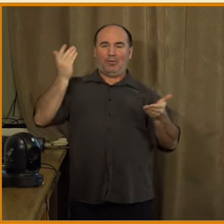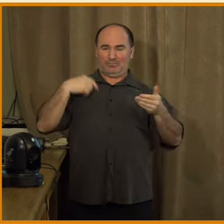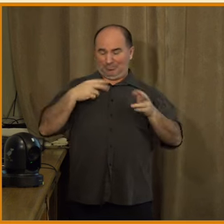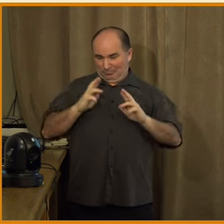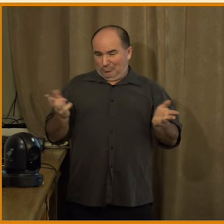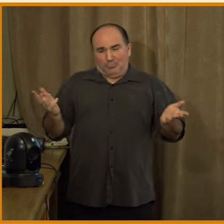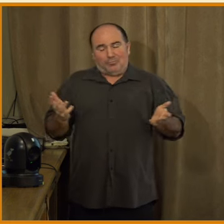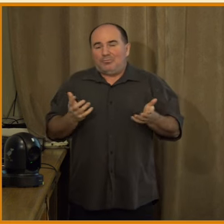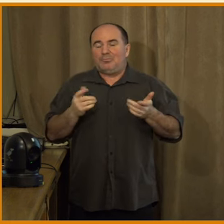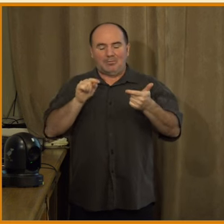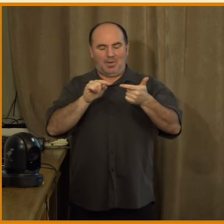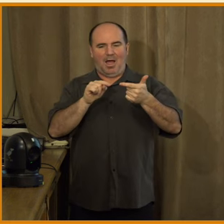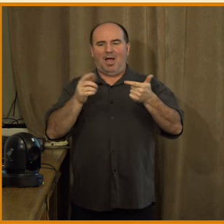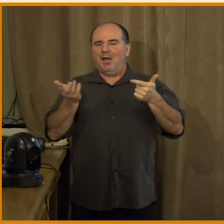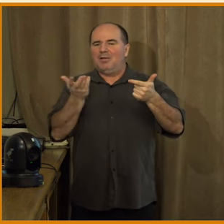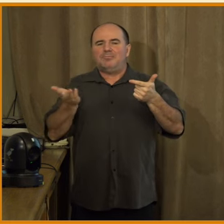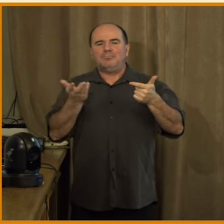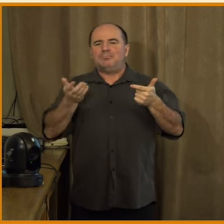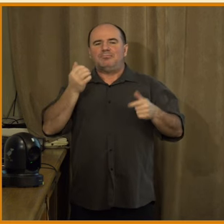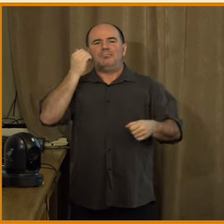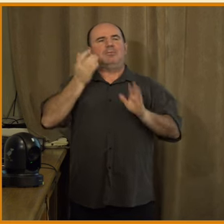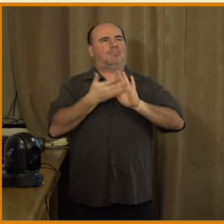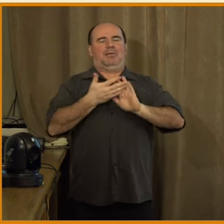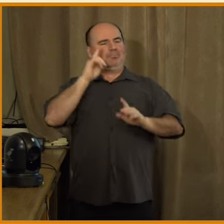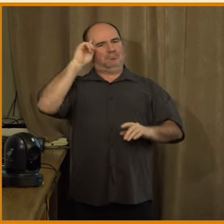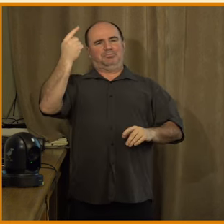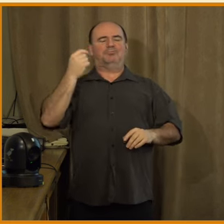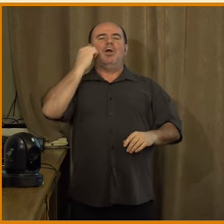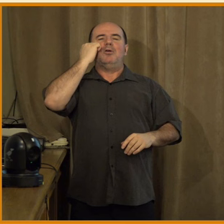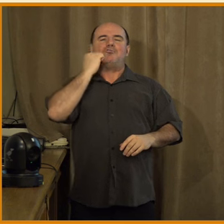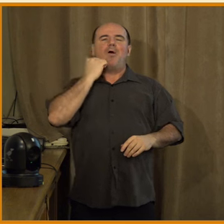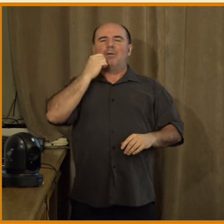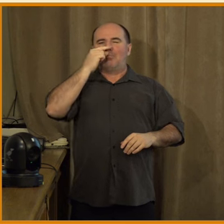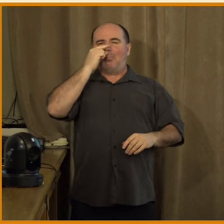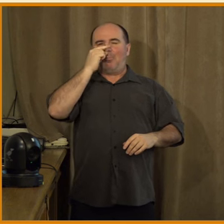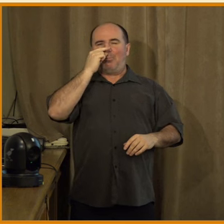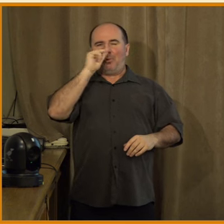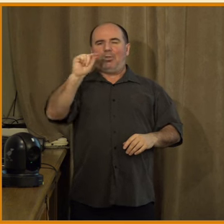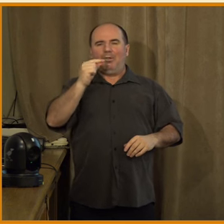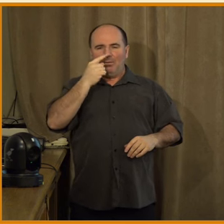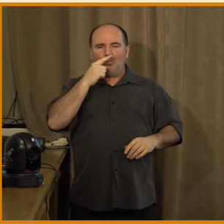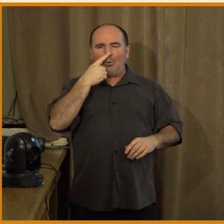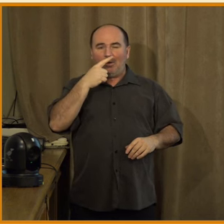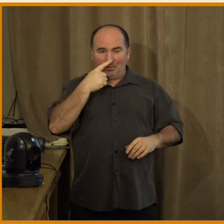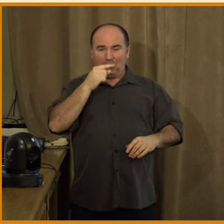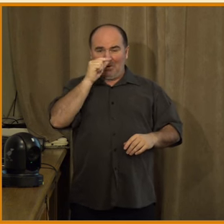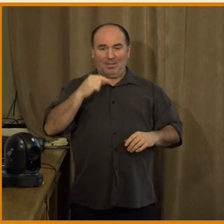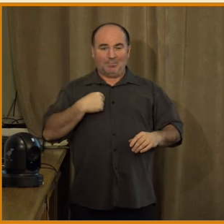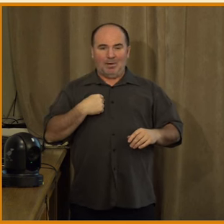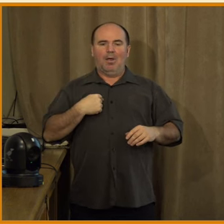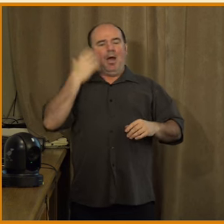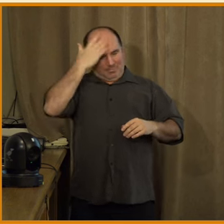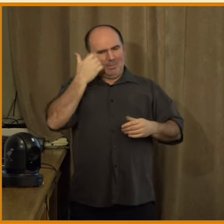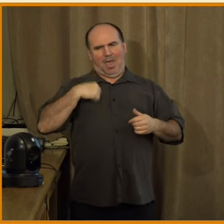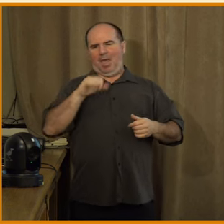Napadá mě příklad, když někdo bude tvrdit, že Vladimír Putin to s Evropou myslí dobře a chce ji ochránit před prohnilým západem, tak